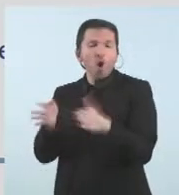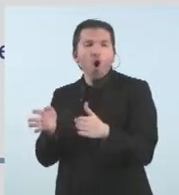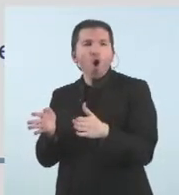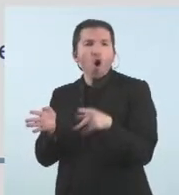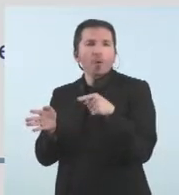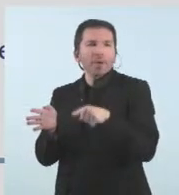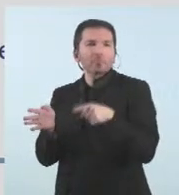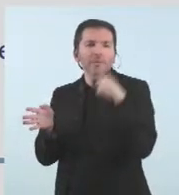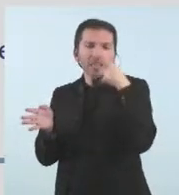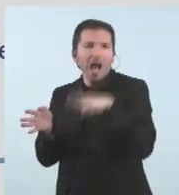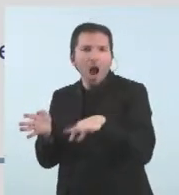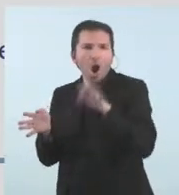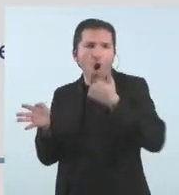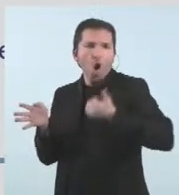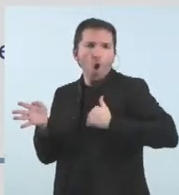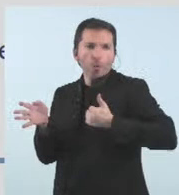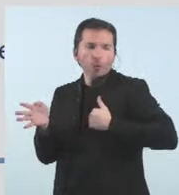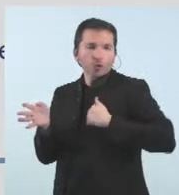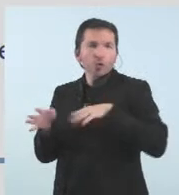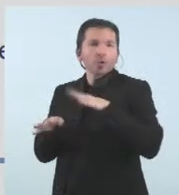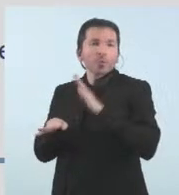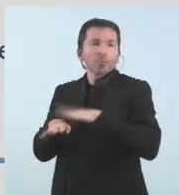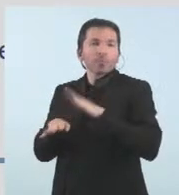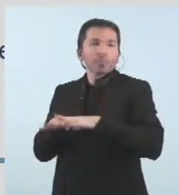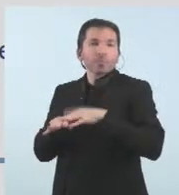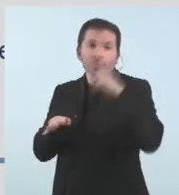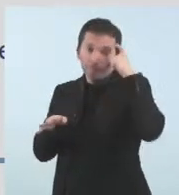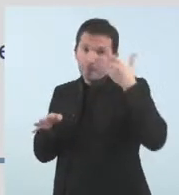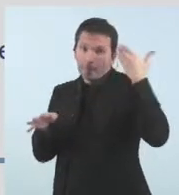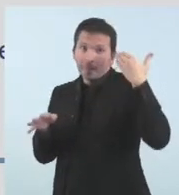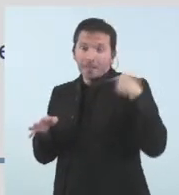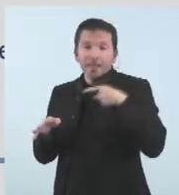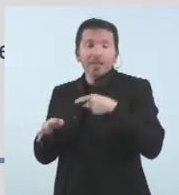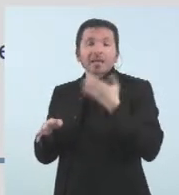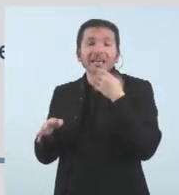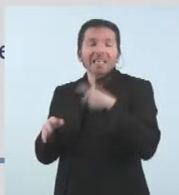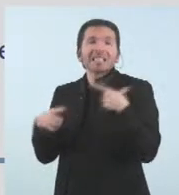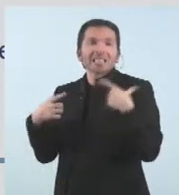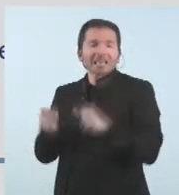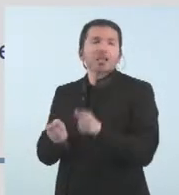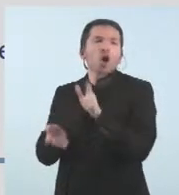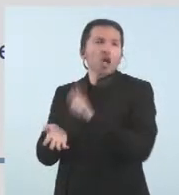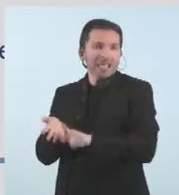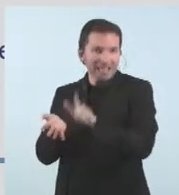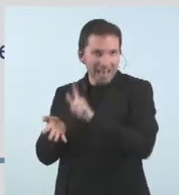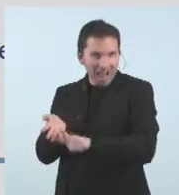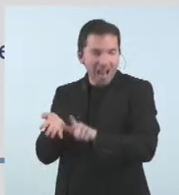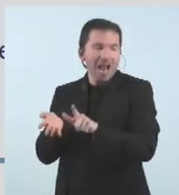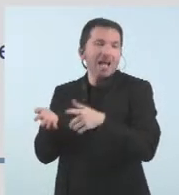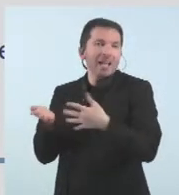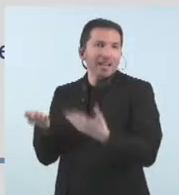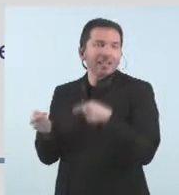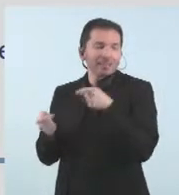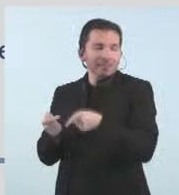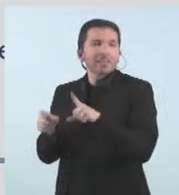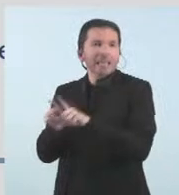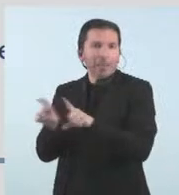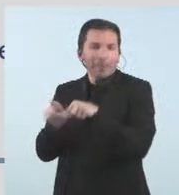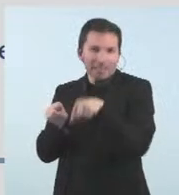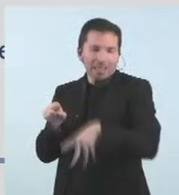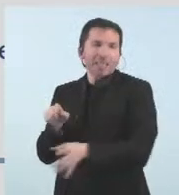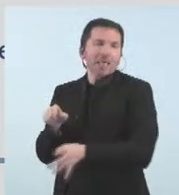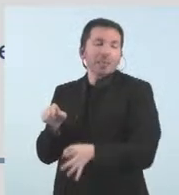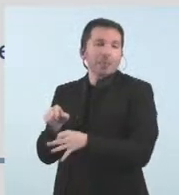estem notant i està sent d'actualitat en aquests darrers dies el fet que el sector literari en aquest cas empreses del país